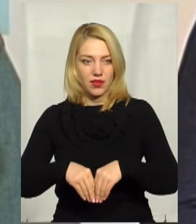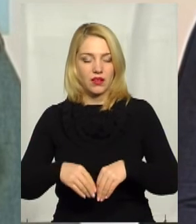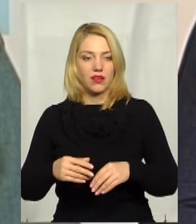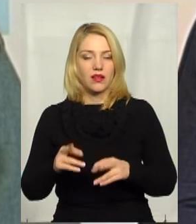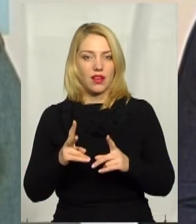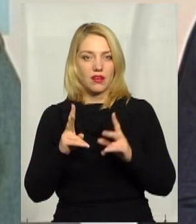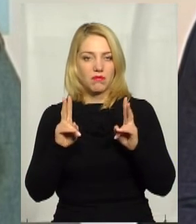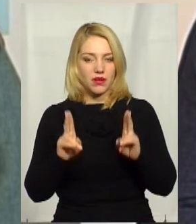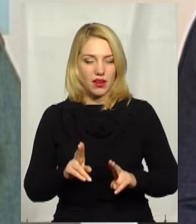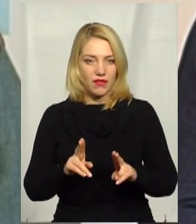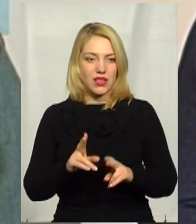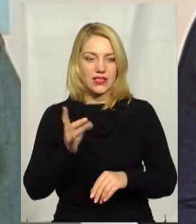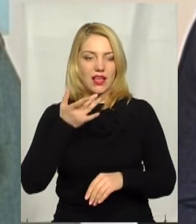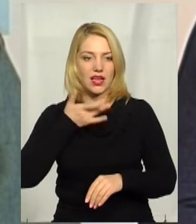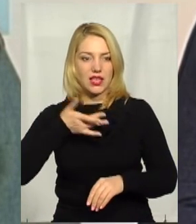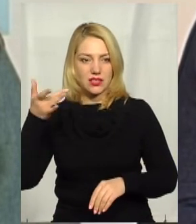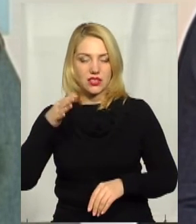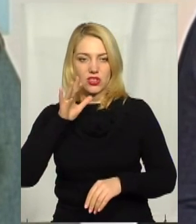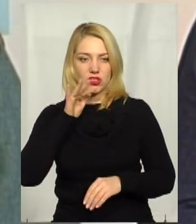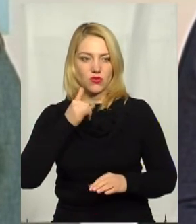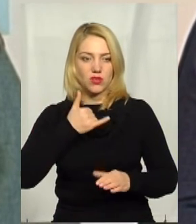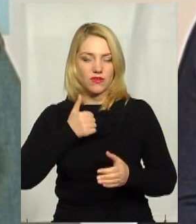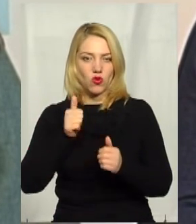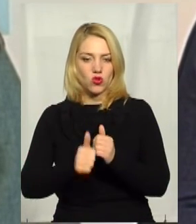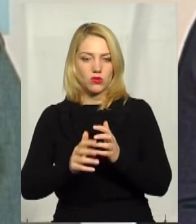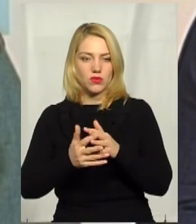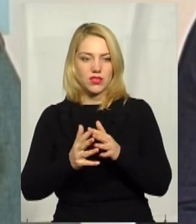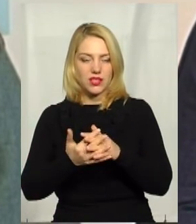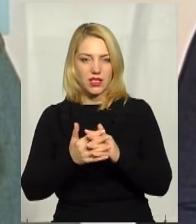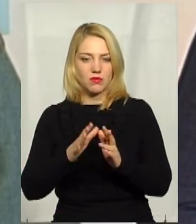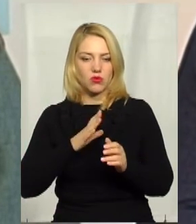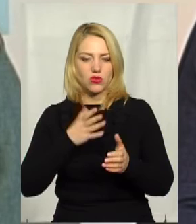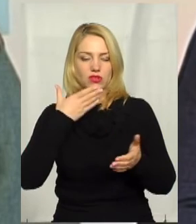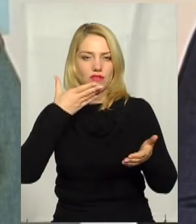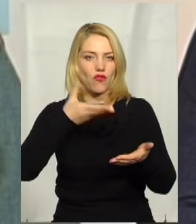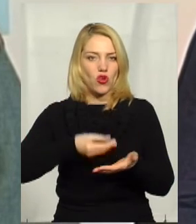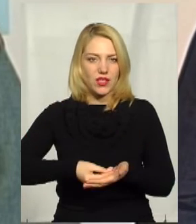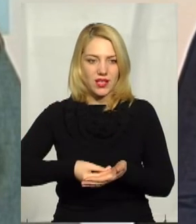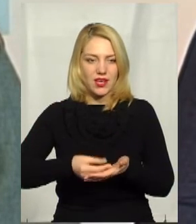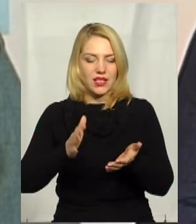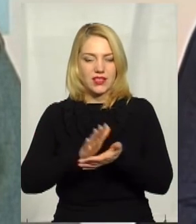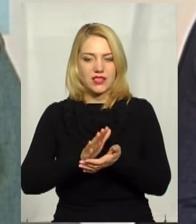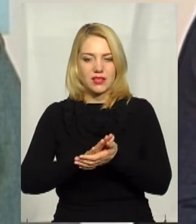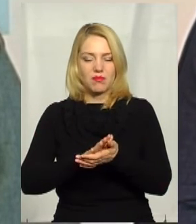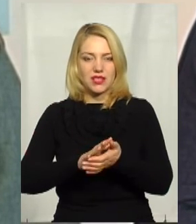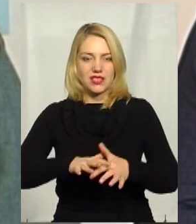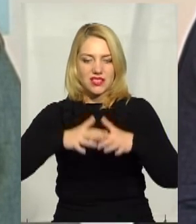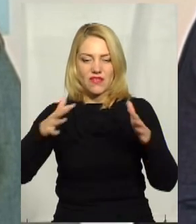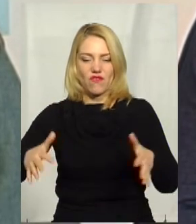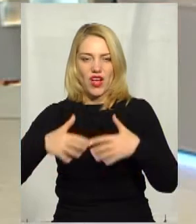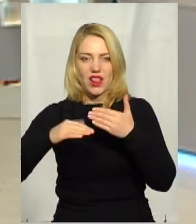правило, ще з радянських часів у нас в кожному селі було своє сміттєзвалище. Після об'єднання